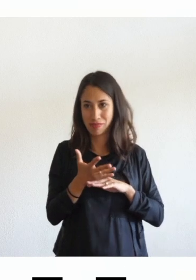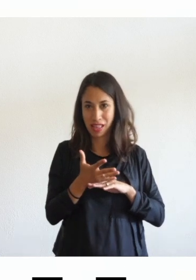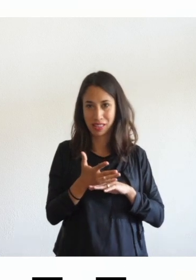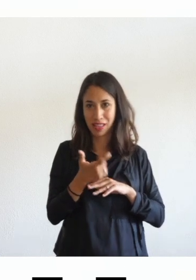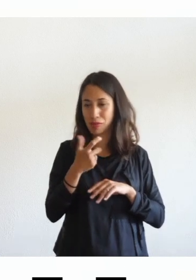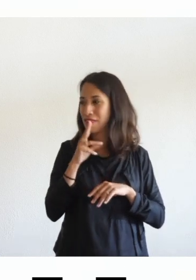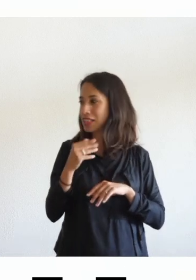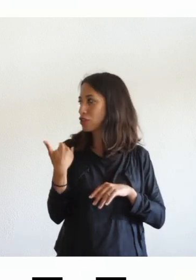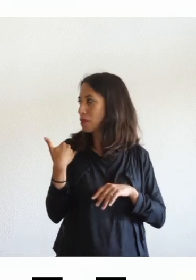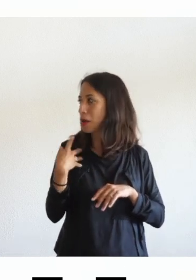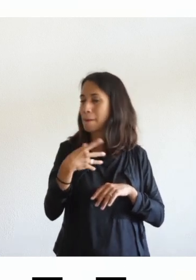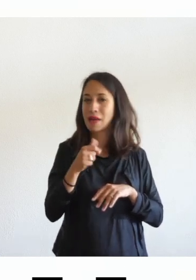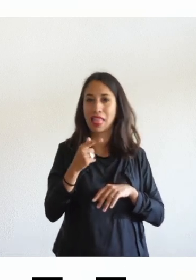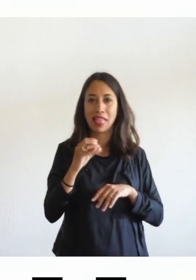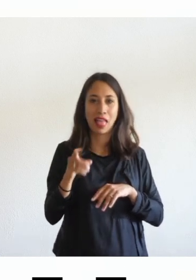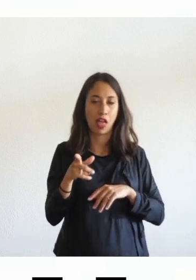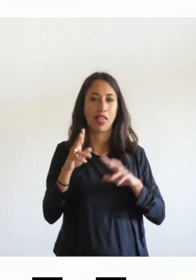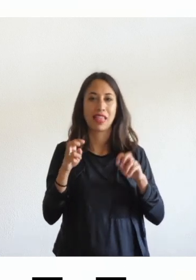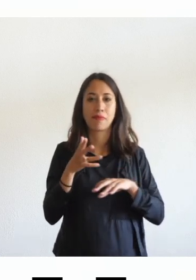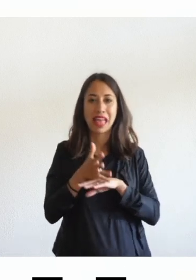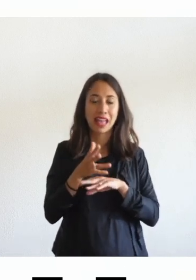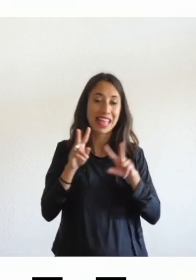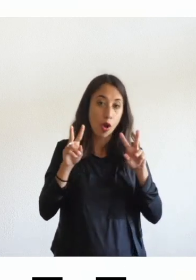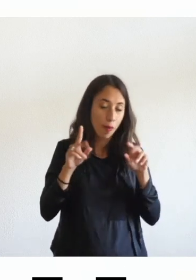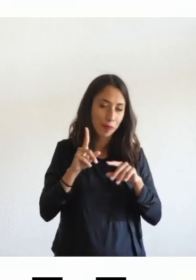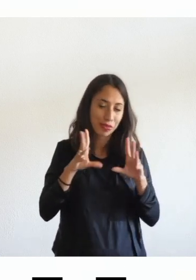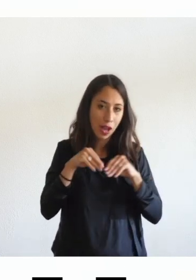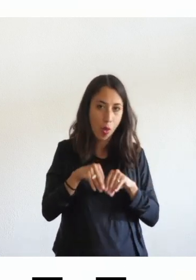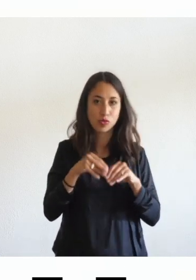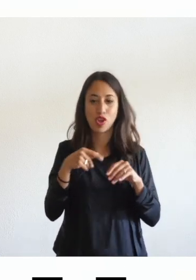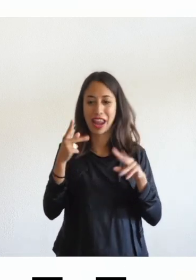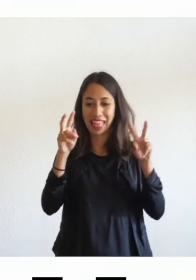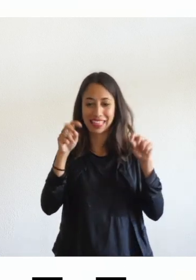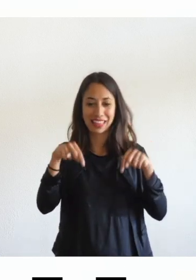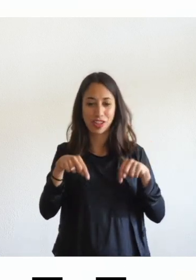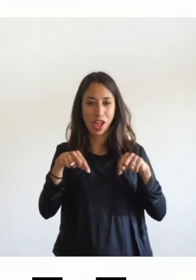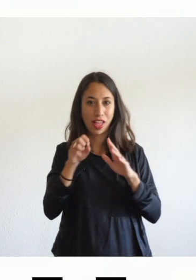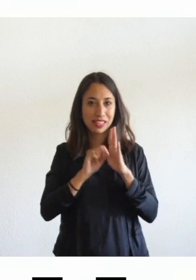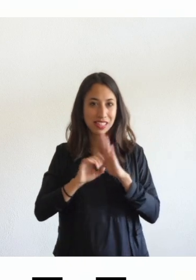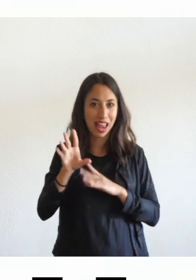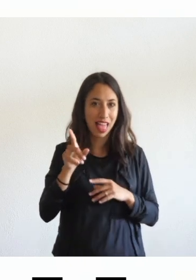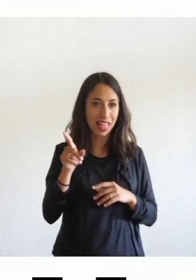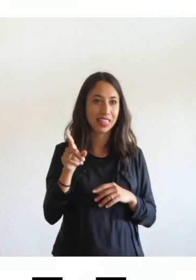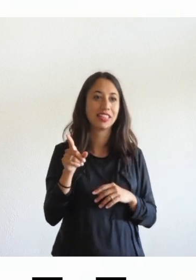il tema dell'inclusione e come dice anche il titolo di questa slide almeno ci